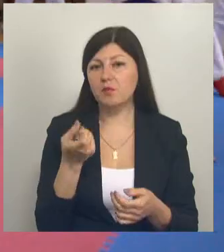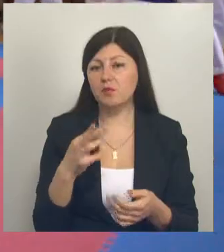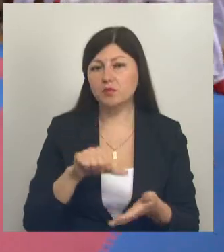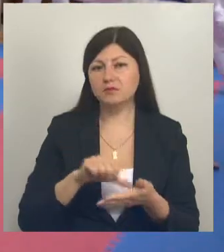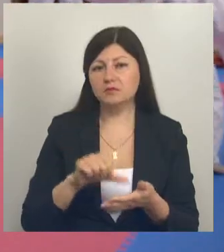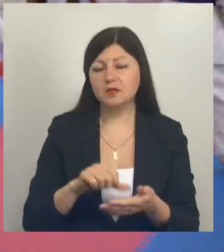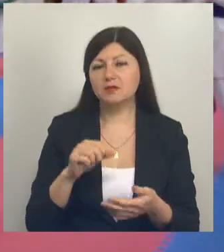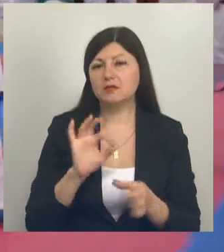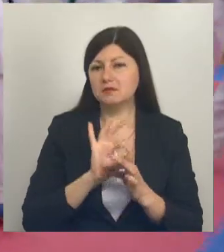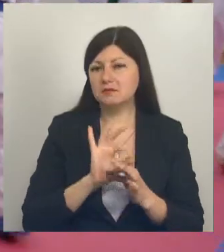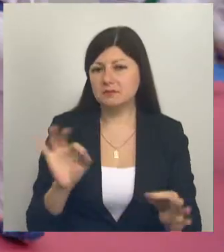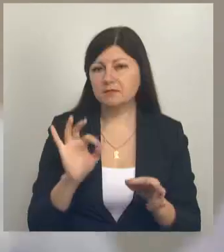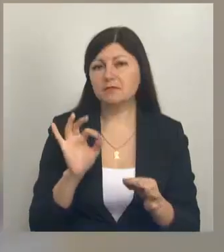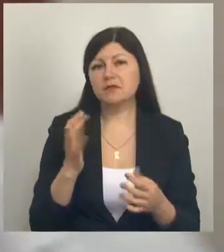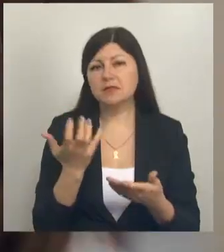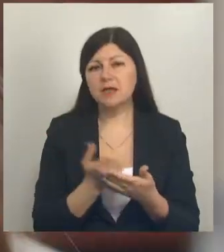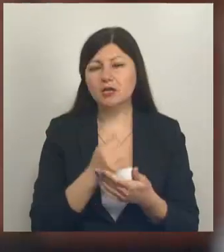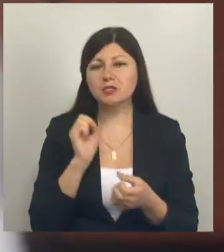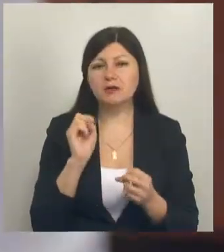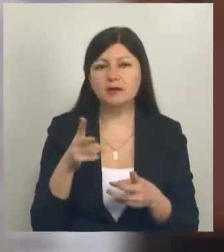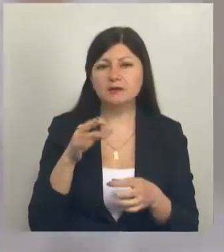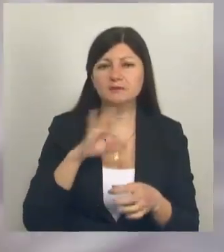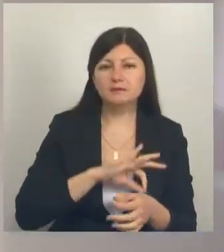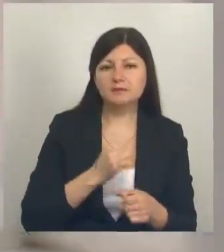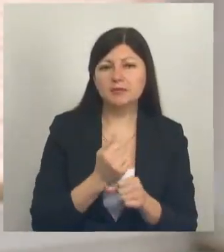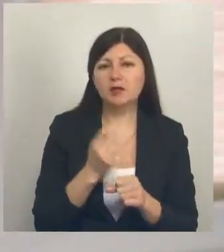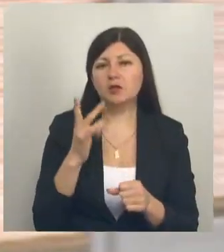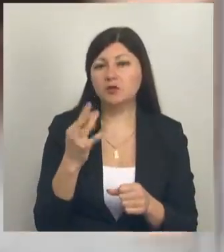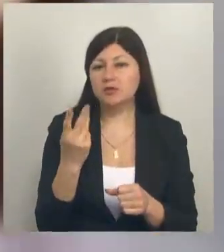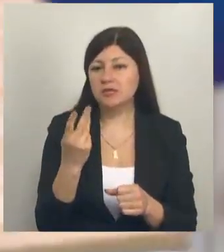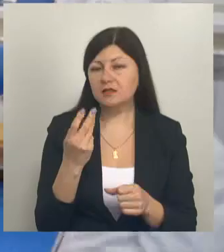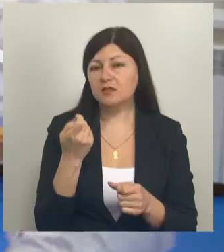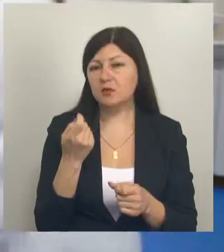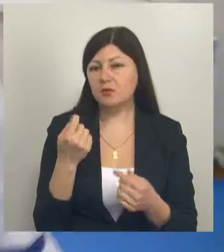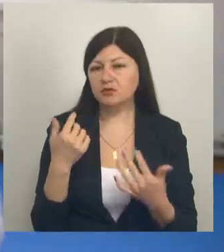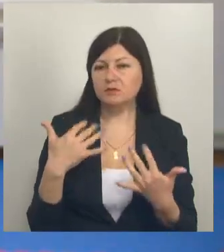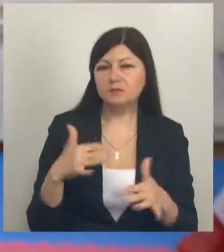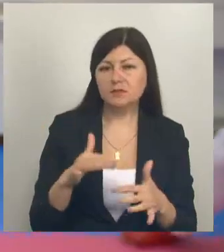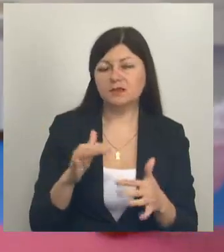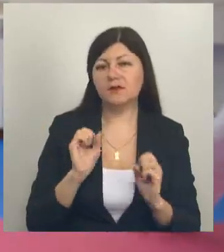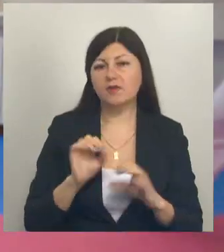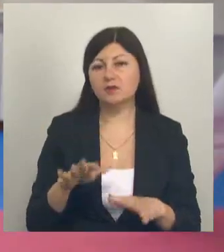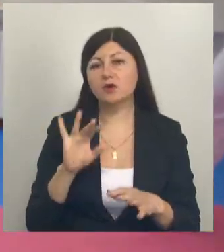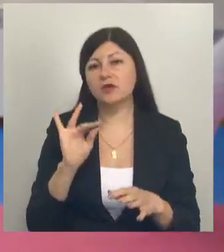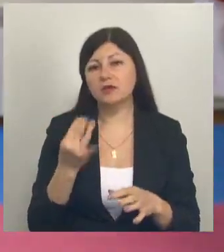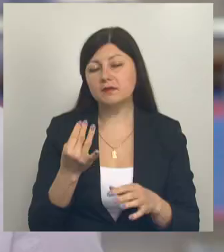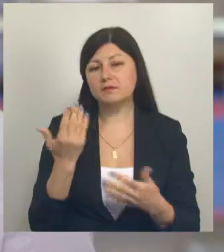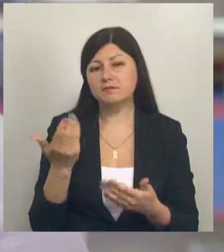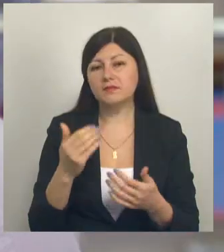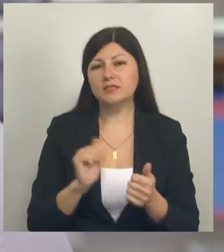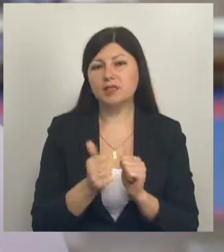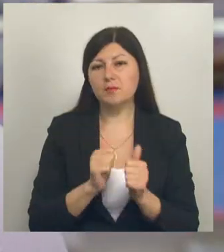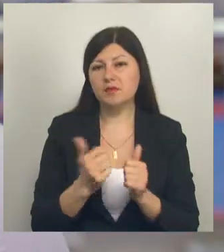найти слабые стороны противников. Третий был сложнее. Немного потеряла хватку и отдала инициативу сопернице.